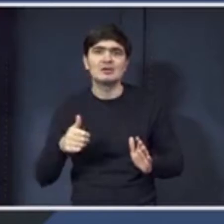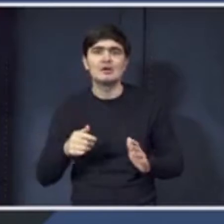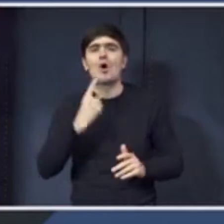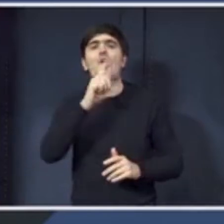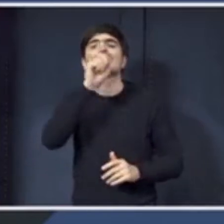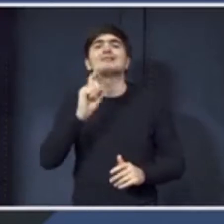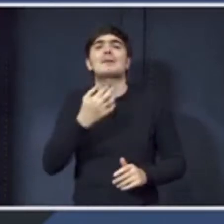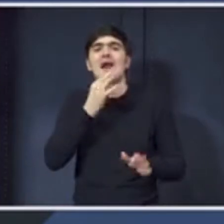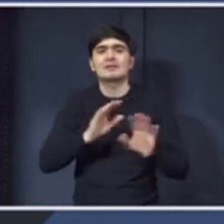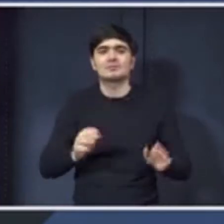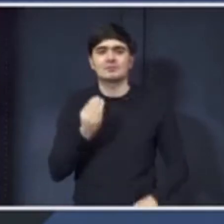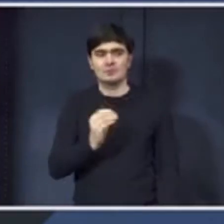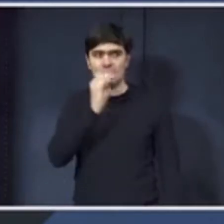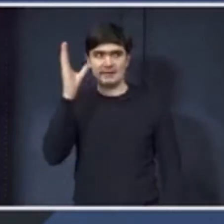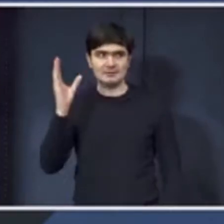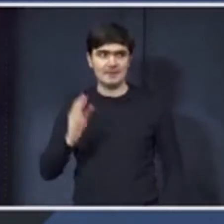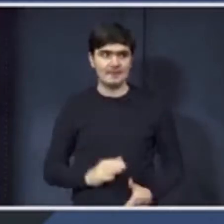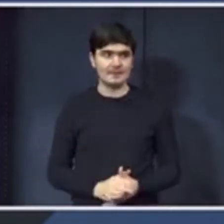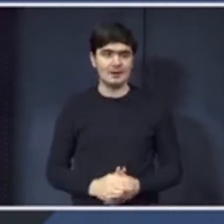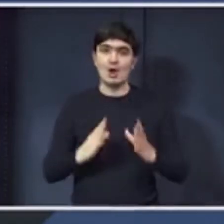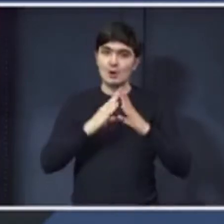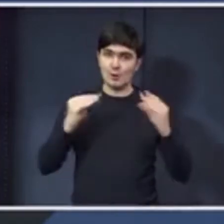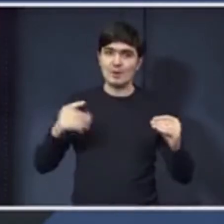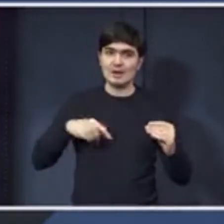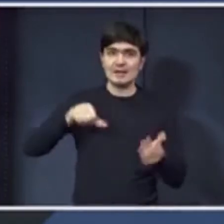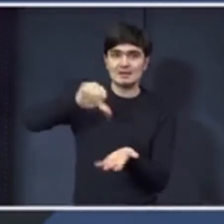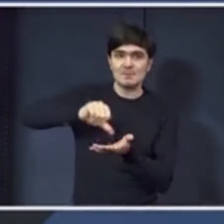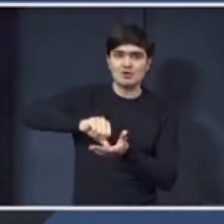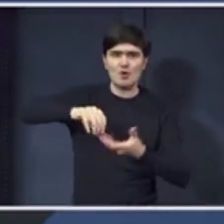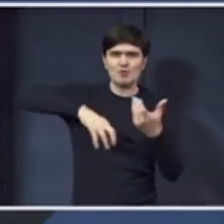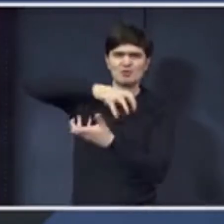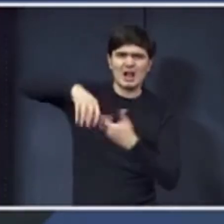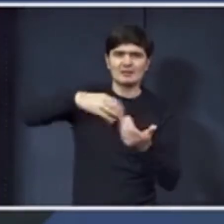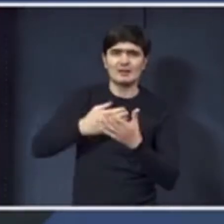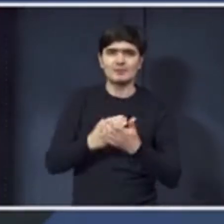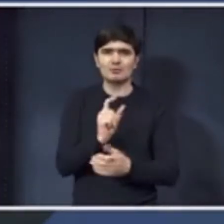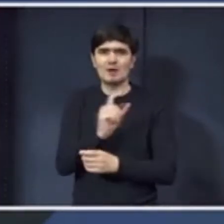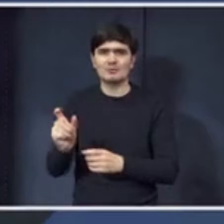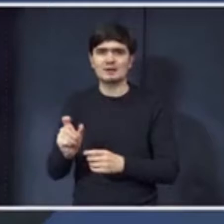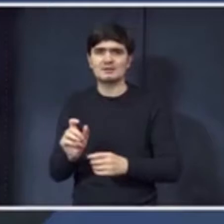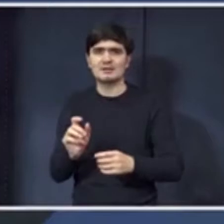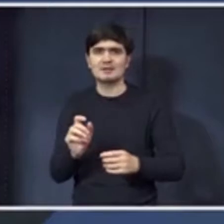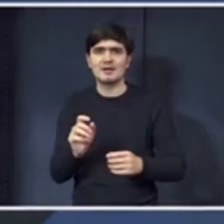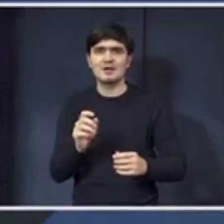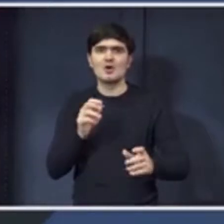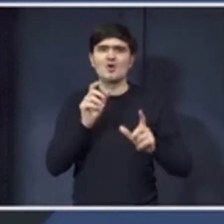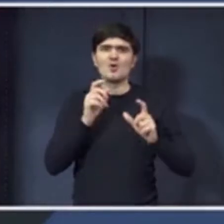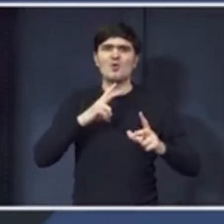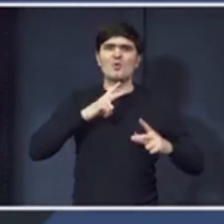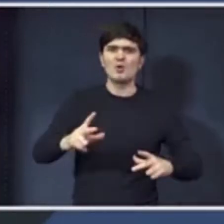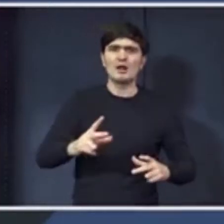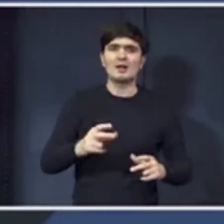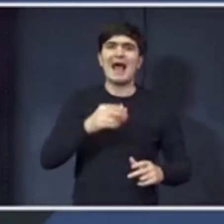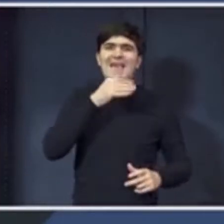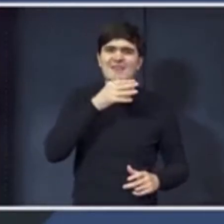Bună ziua, Doria Nicula de la Agenția de Presă cu Inus. România este în mijlocul unui scandal uriaș cu acuzații de antisemitizm provocat de un mesaj transmis doamnei Maia